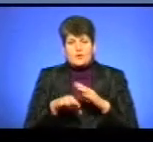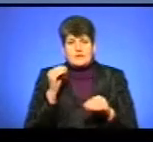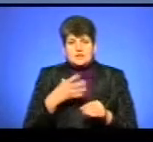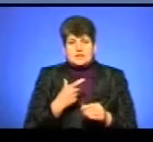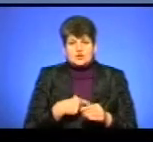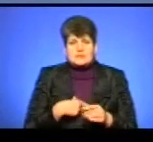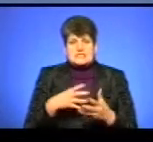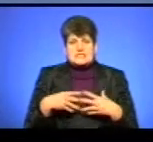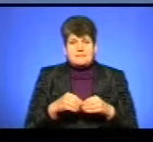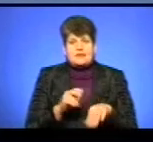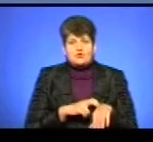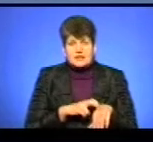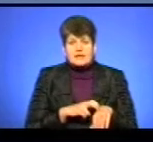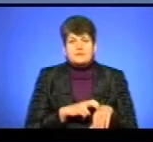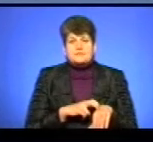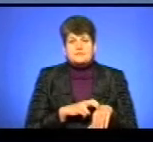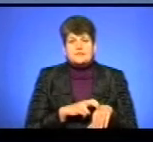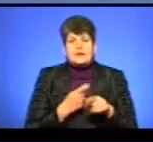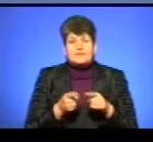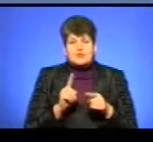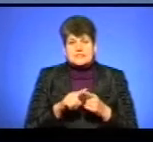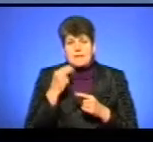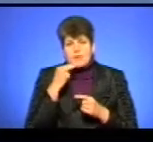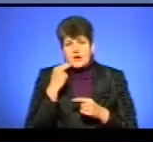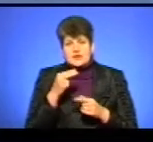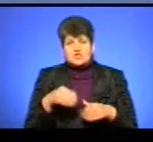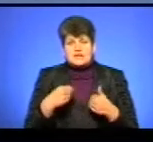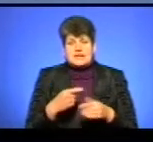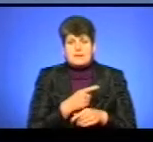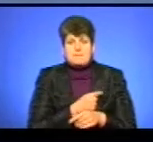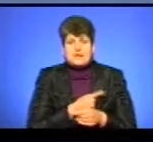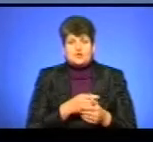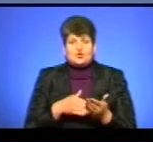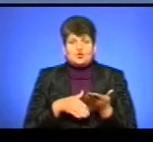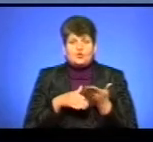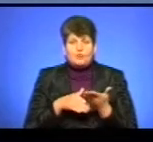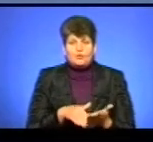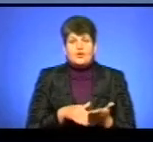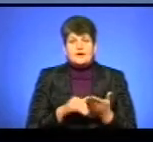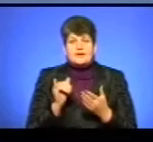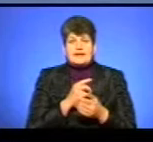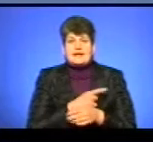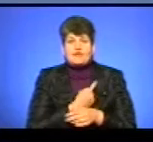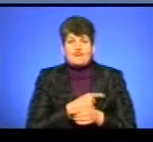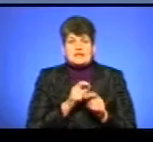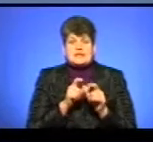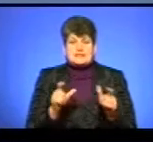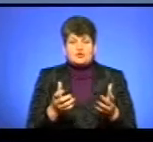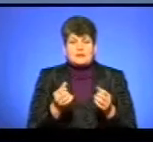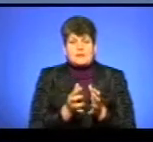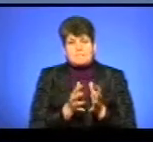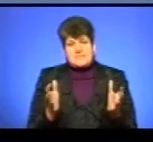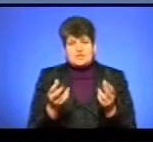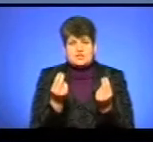сімейних лікарів, адже це і покращий надання медичної допомоги, і, звичайно, що лікувальний заклад отримує більше